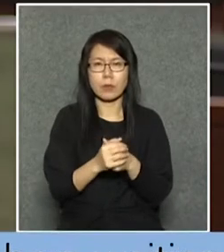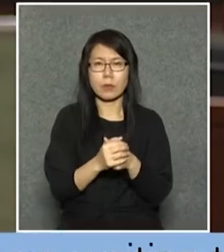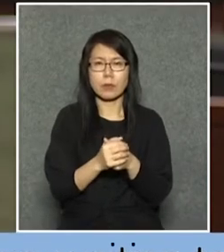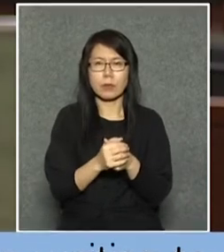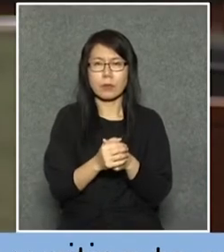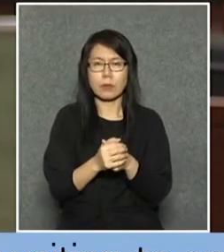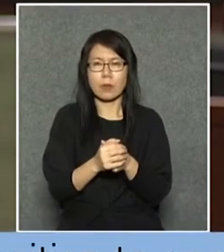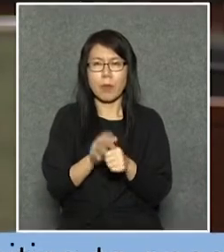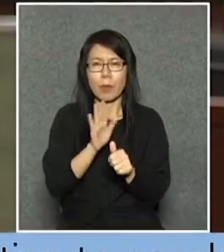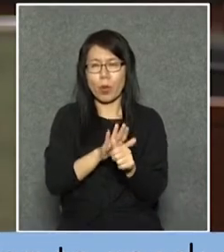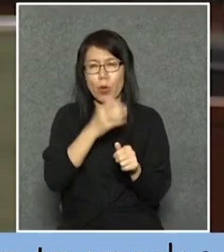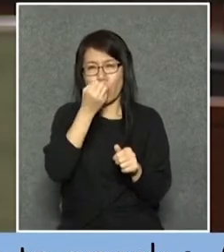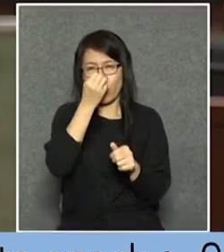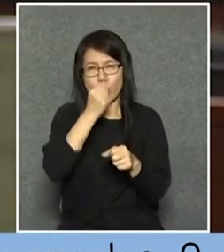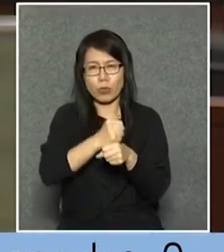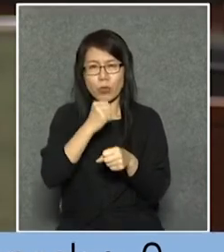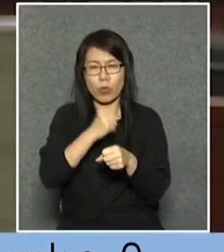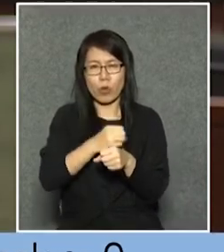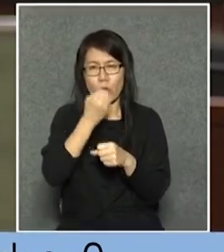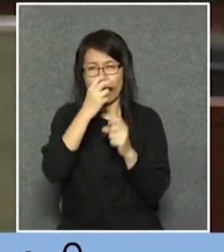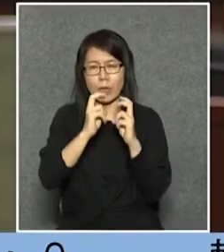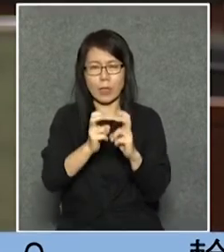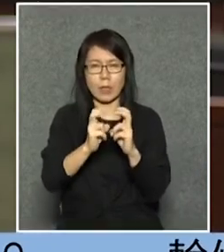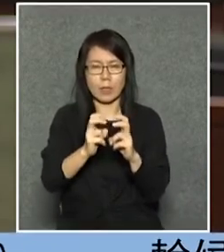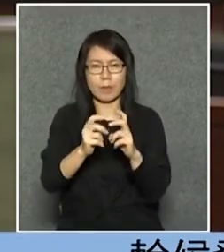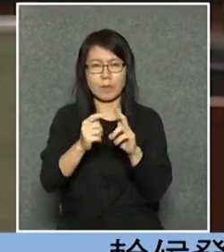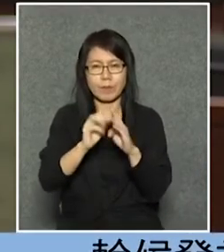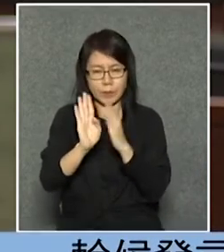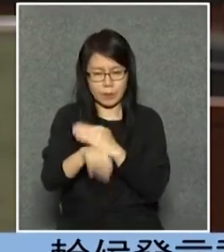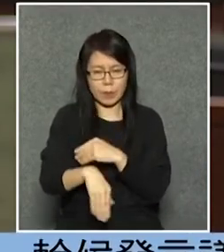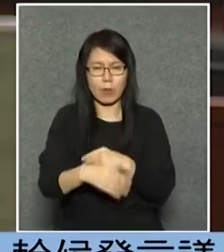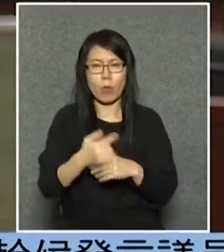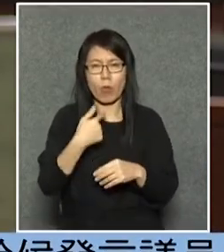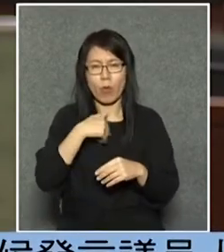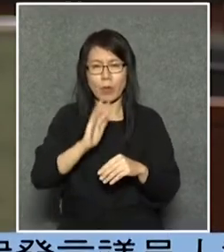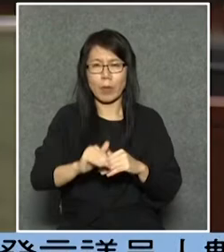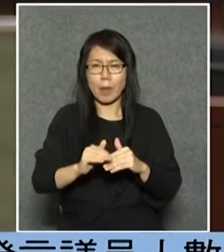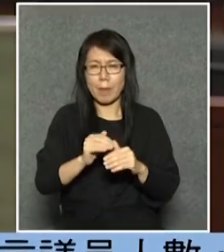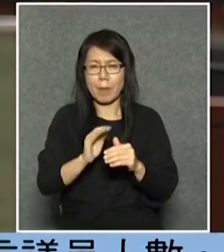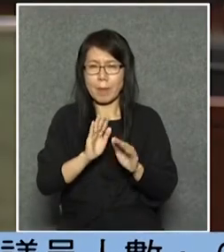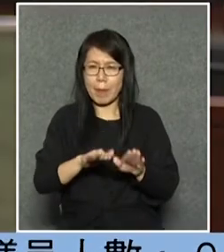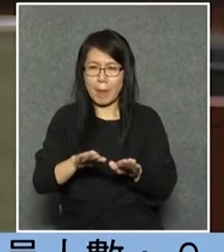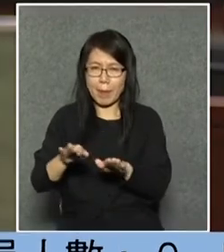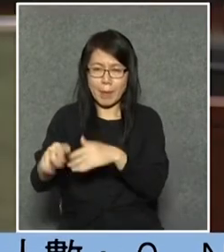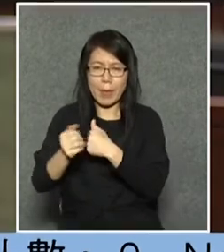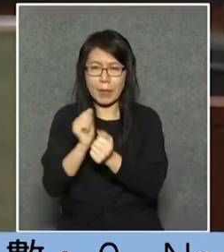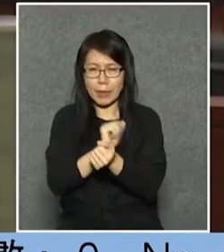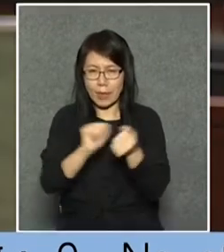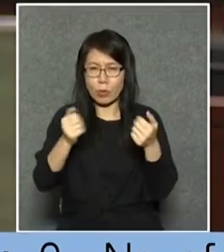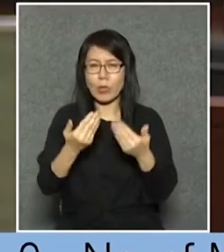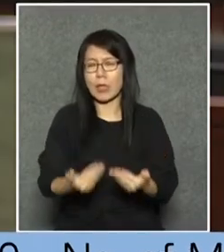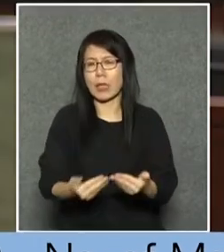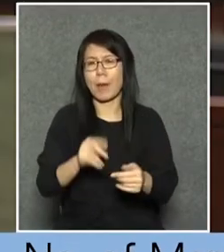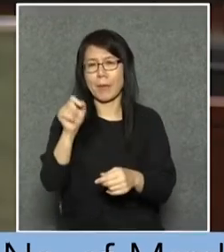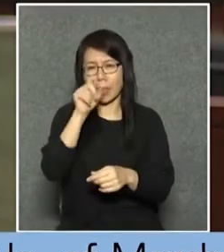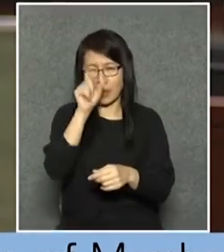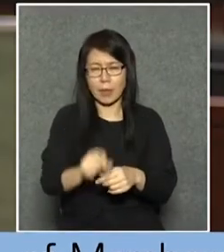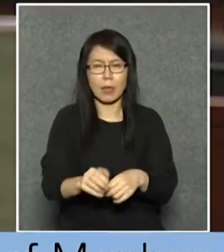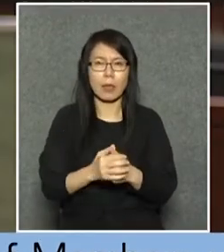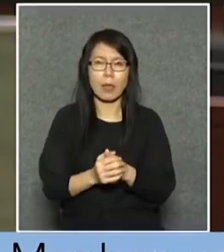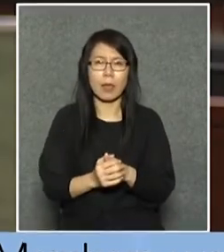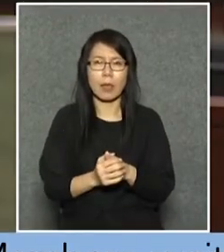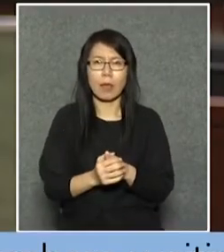為香港人做的港鐵之後我們就可以逐步去解決我們今天的問題就是我們不